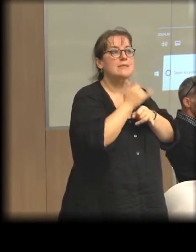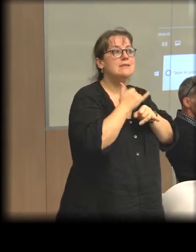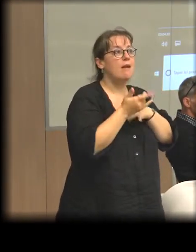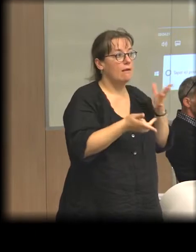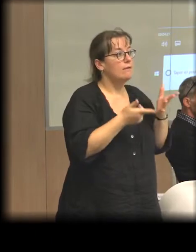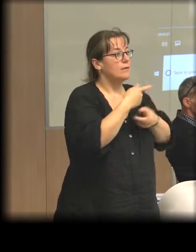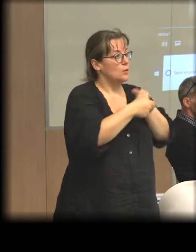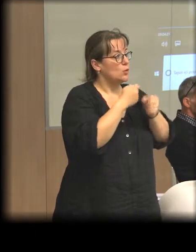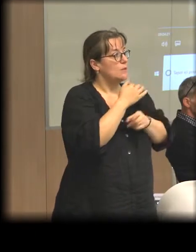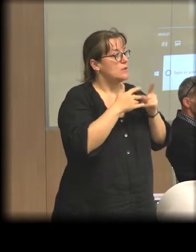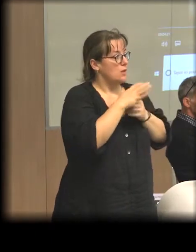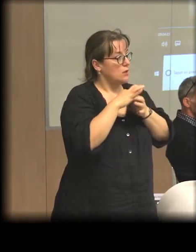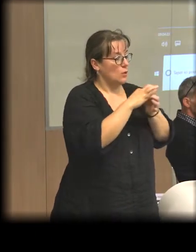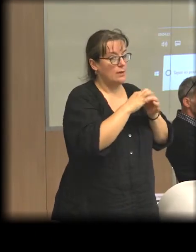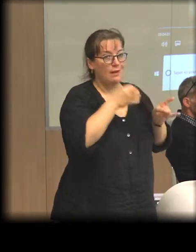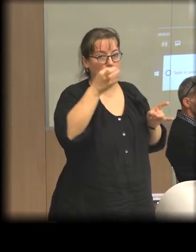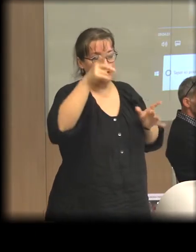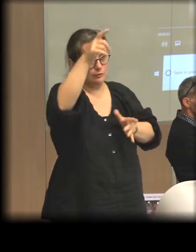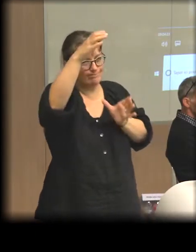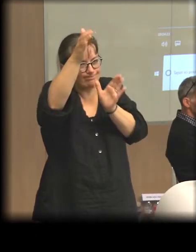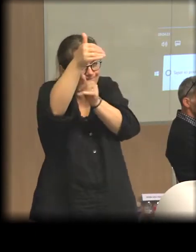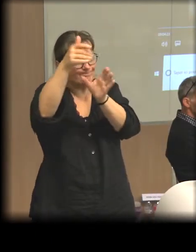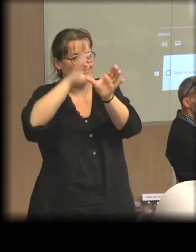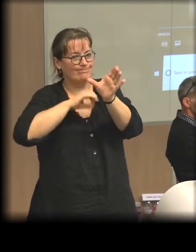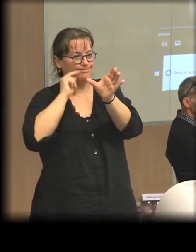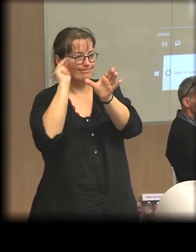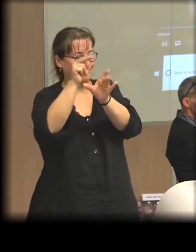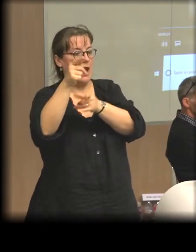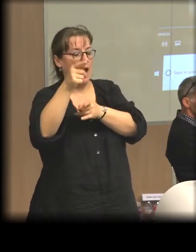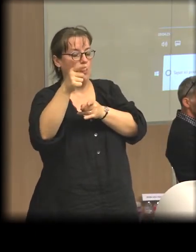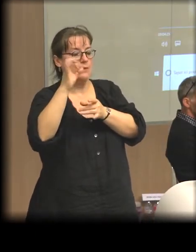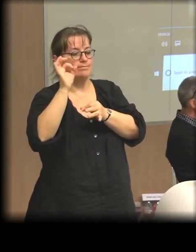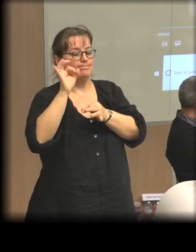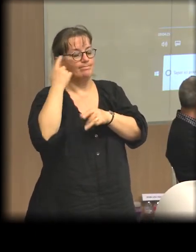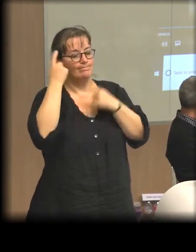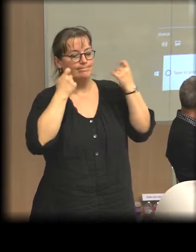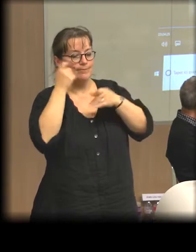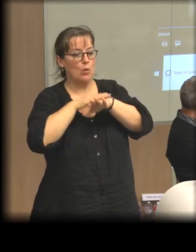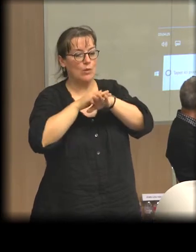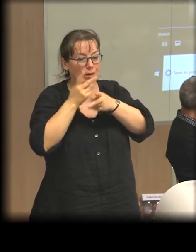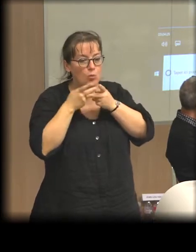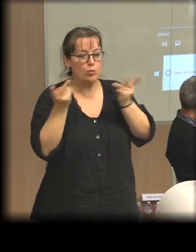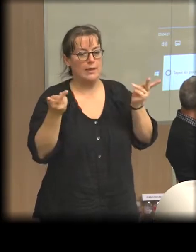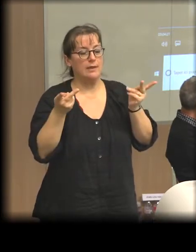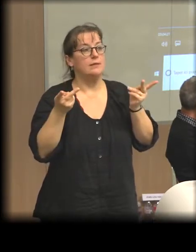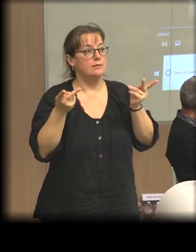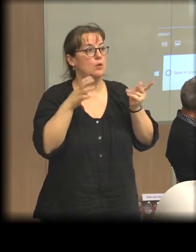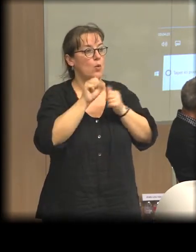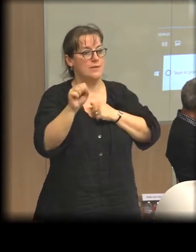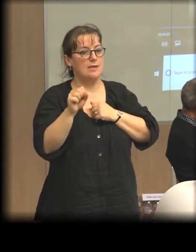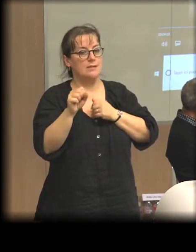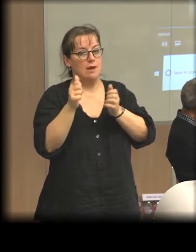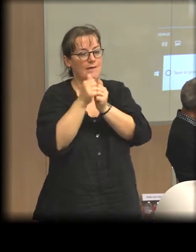essayer de co-construire les politiques publiques d'économie solidaire avec le nouveau secrétariat d'État.